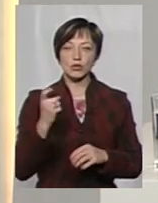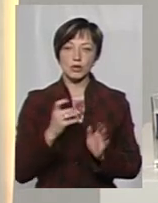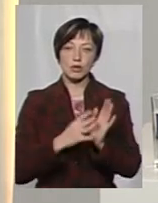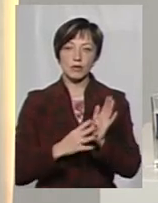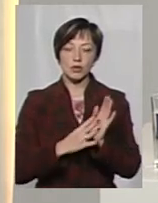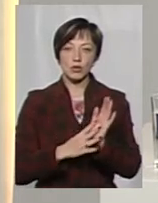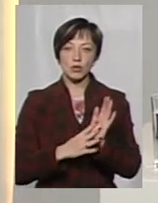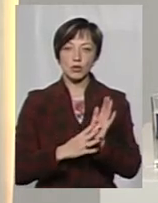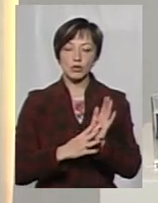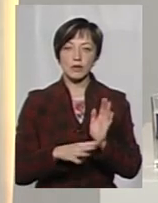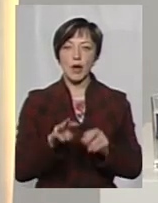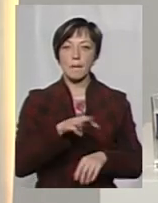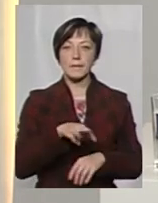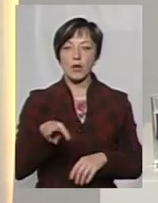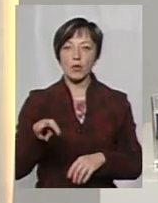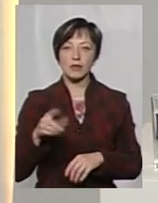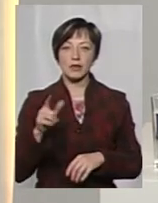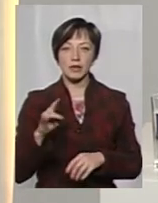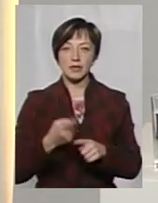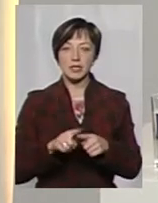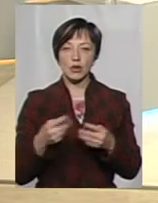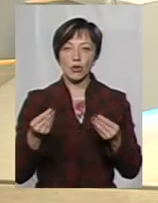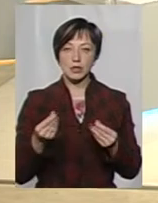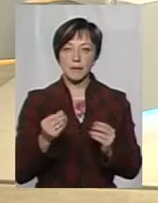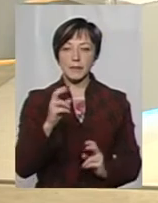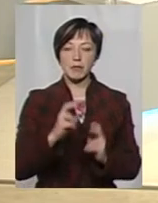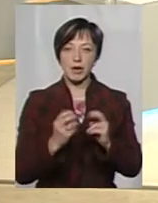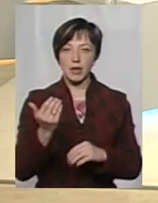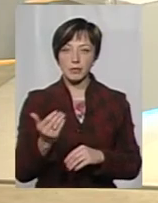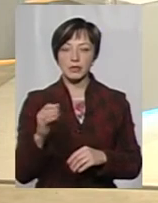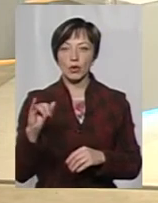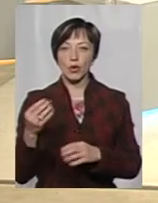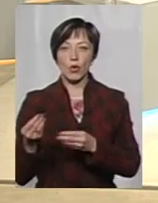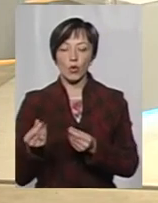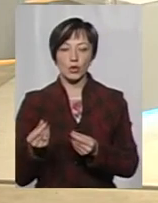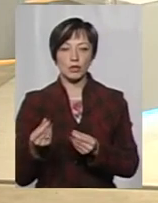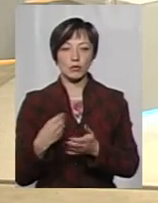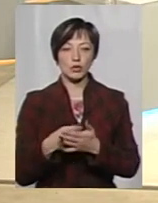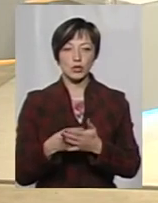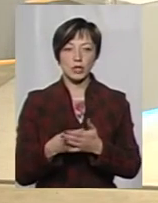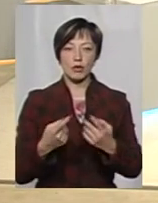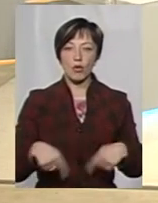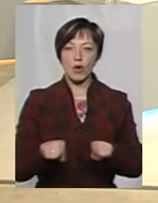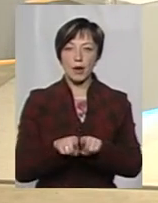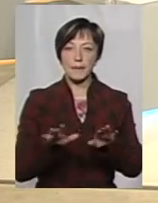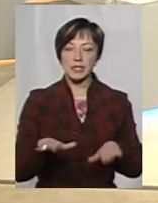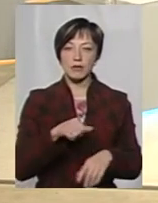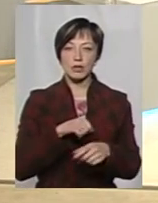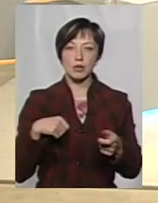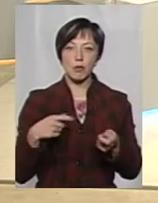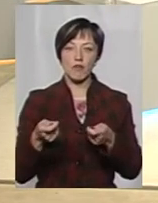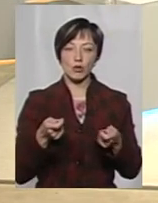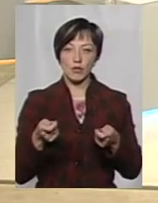млн грн, це кошти підприємств, а також кошти бюджетів органів місцевого самоврядування.